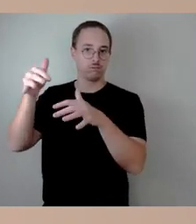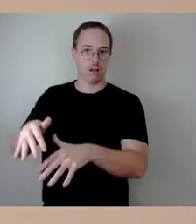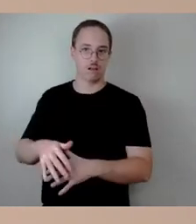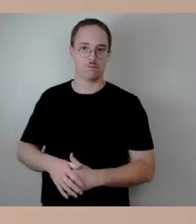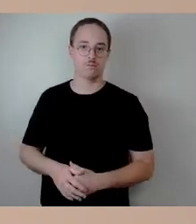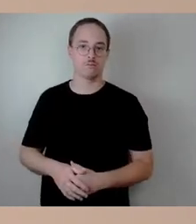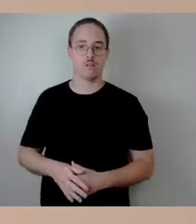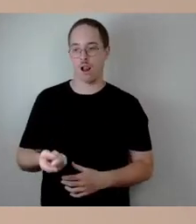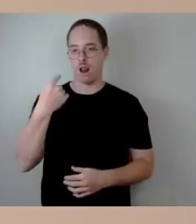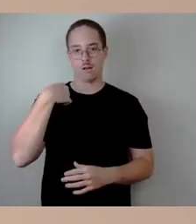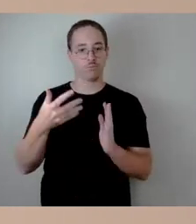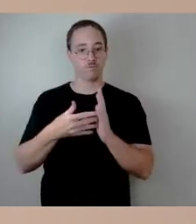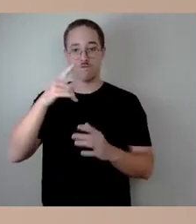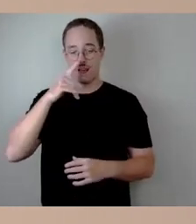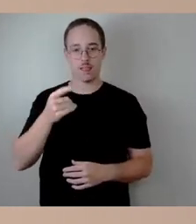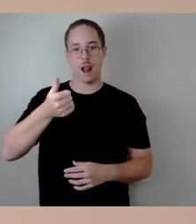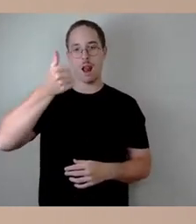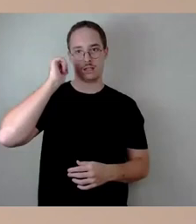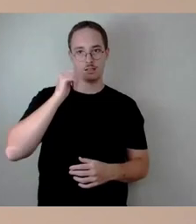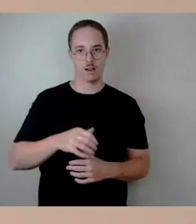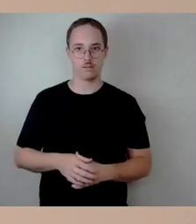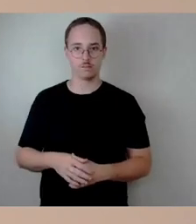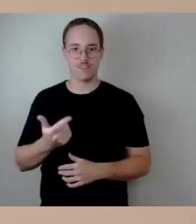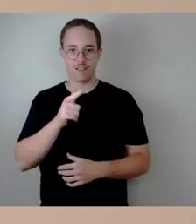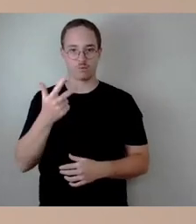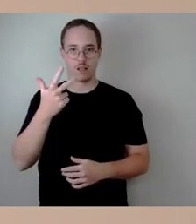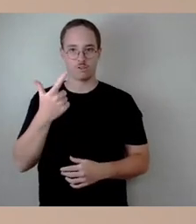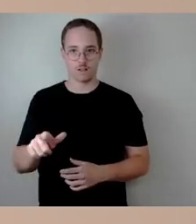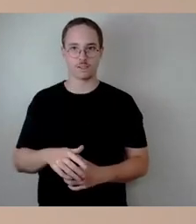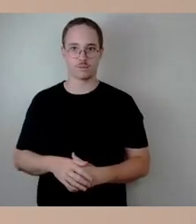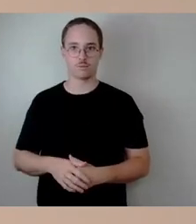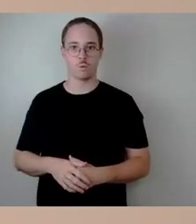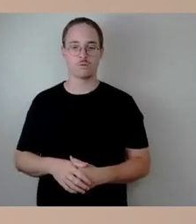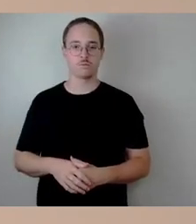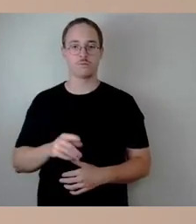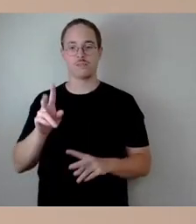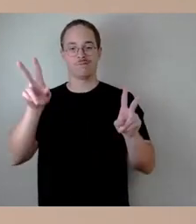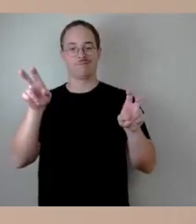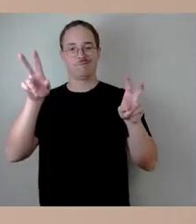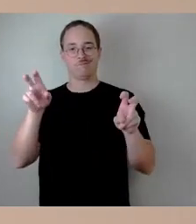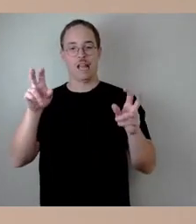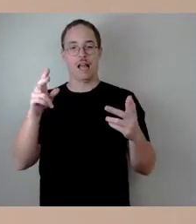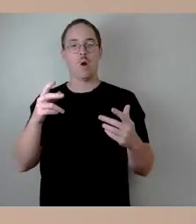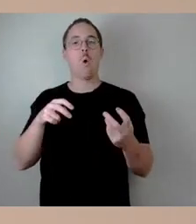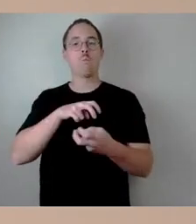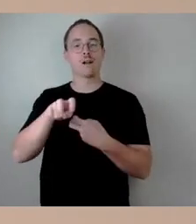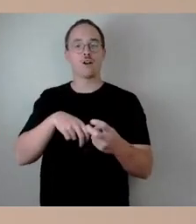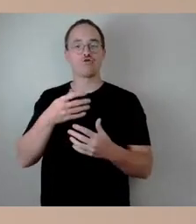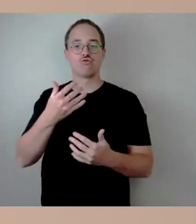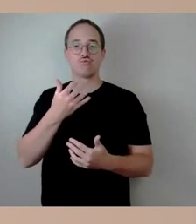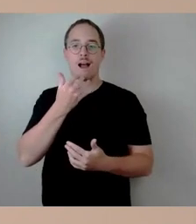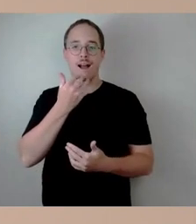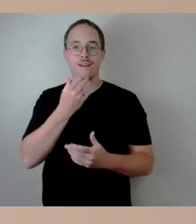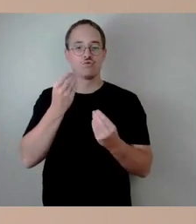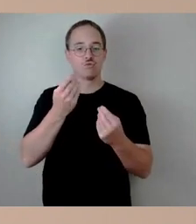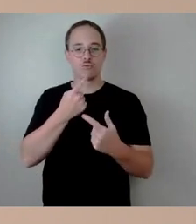-Brücke 2023 stattgefunden. Das ist das, umgangssprachlich sozusagen als Brückentürf bezeichnet wird. Dort werden Zustandsnoten